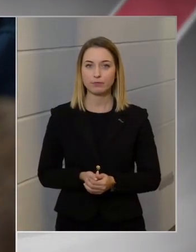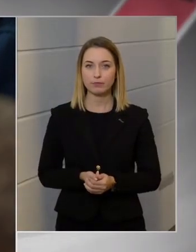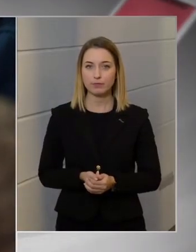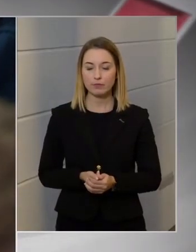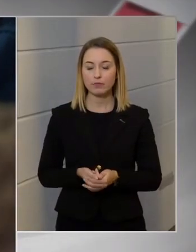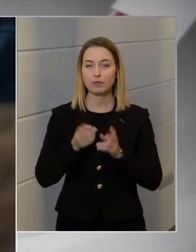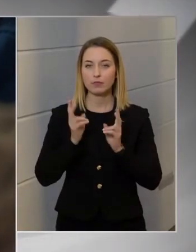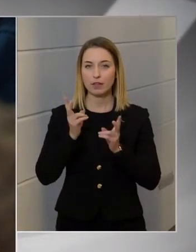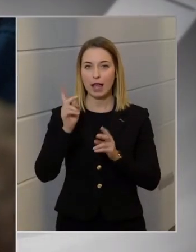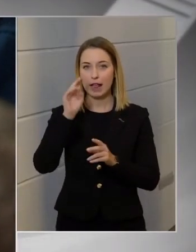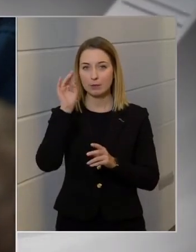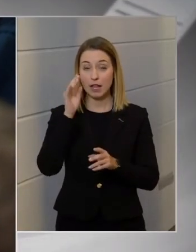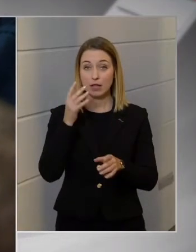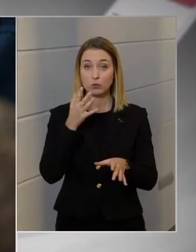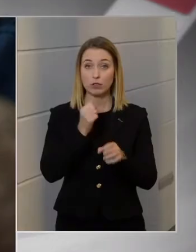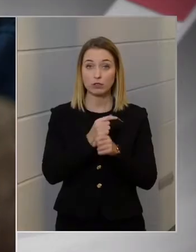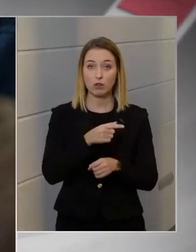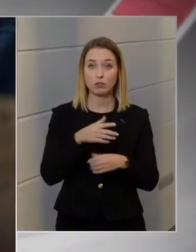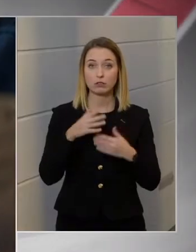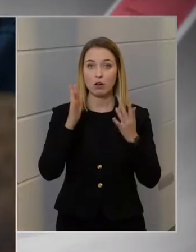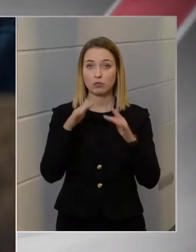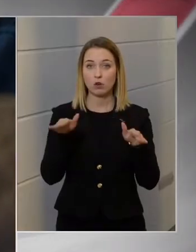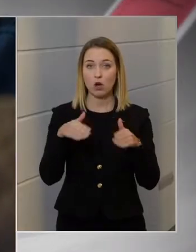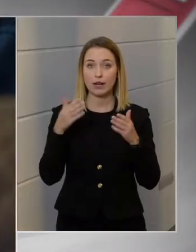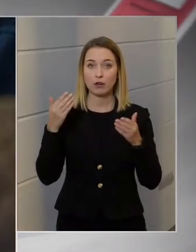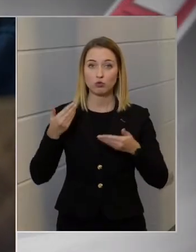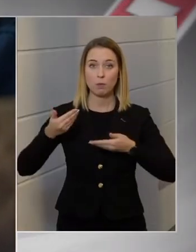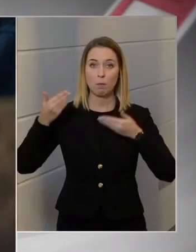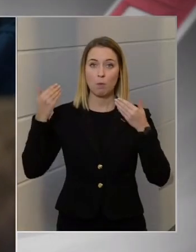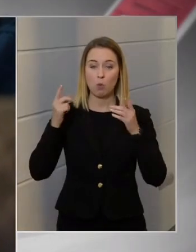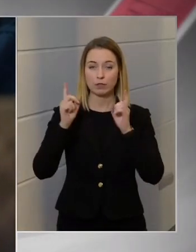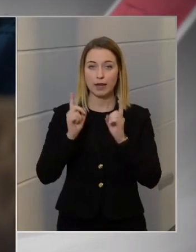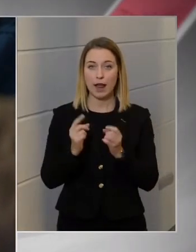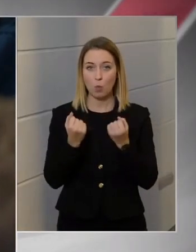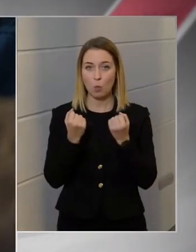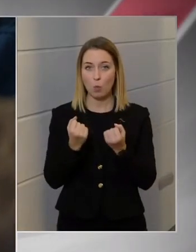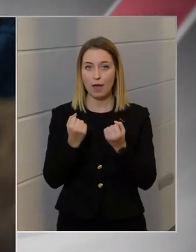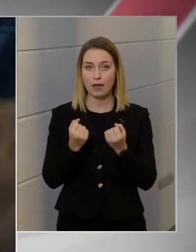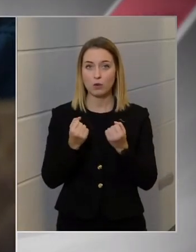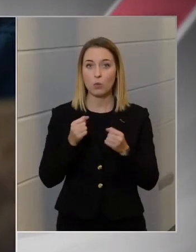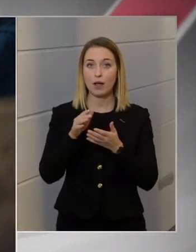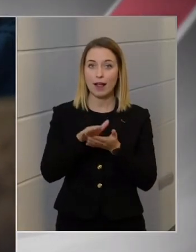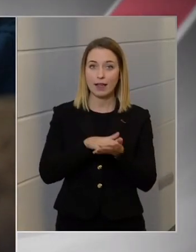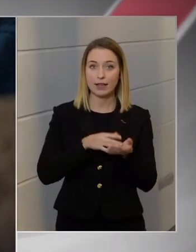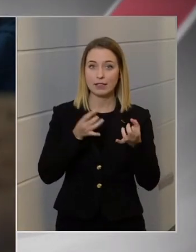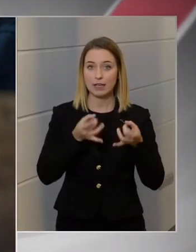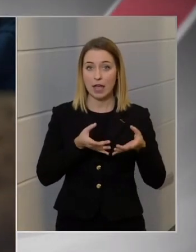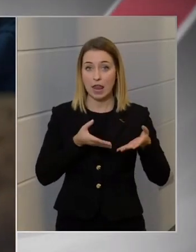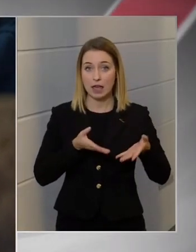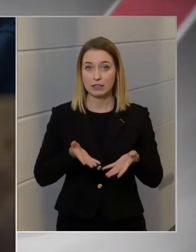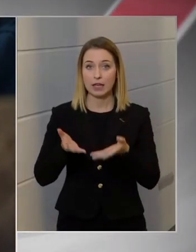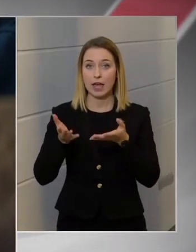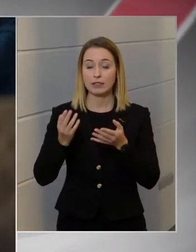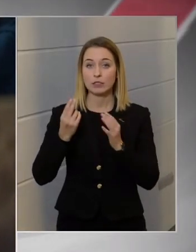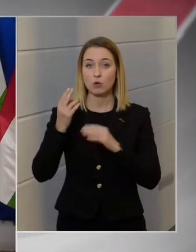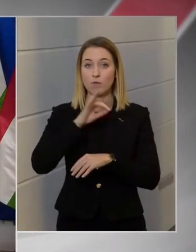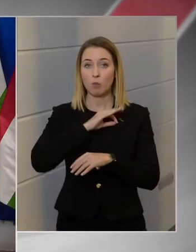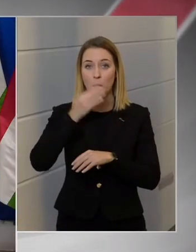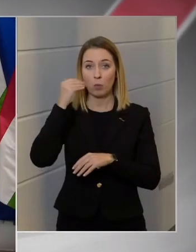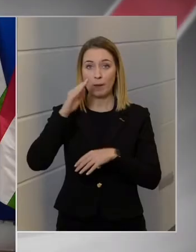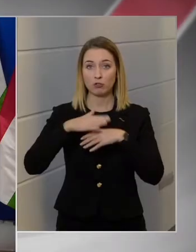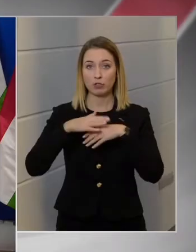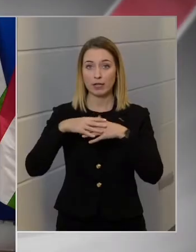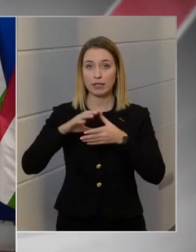Elképzelhetőnek tartja, hogy a karácsony mögött álló erők elkezdték elengedni a főpolgármester kezét?